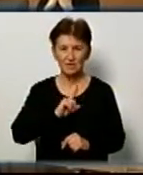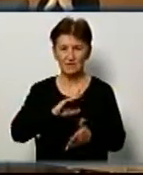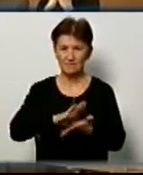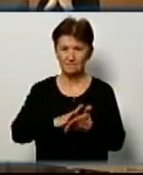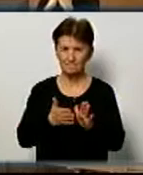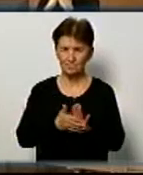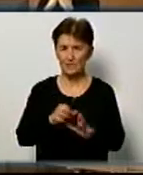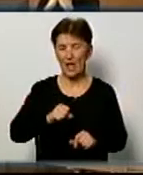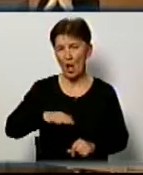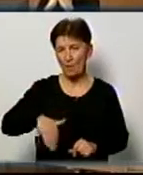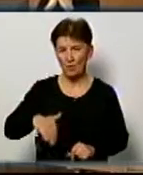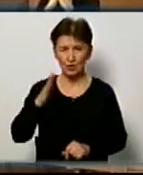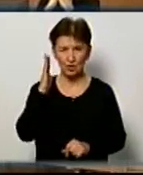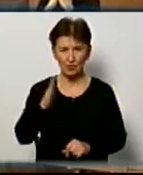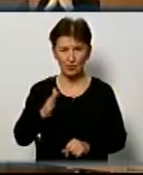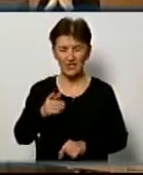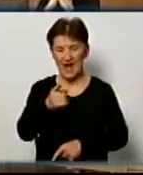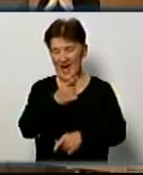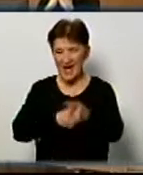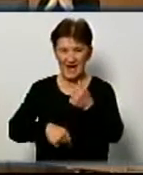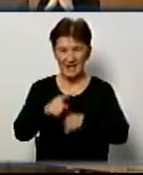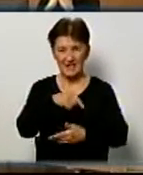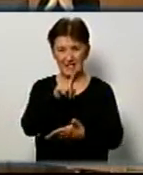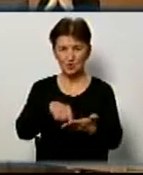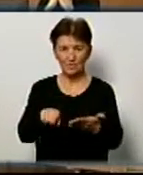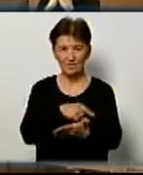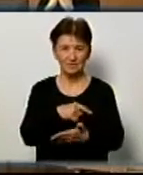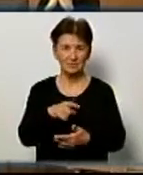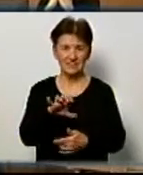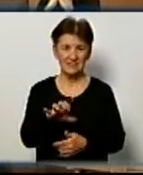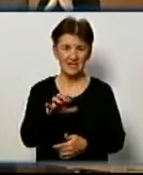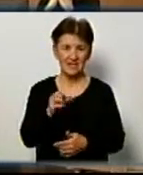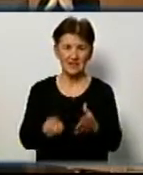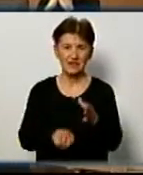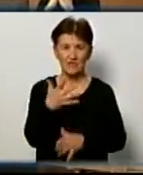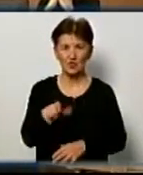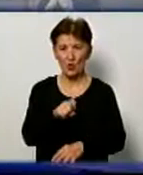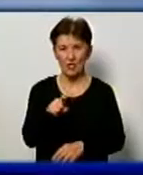компанією, а потім будемо реструкторизувати борги і заключати угоду з НАК «Нафтогаз України».